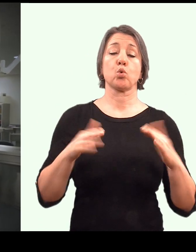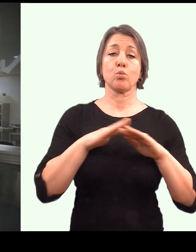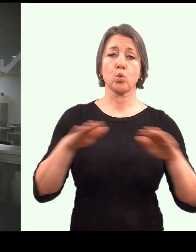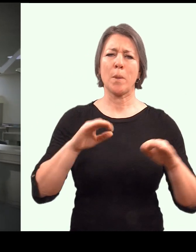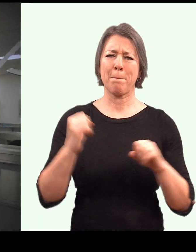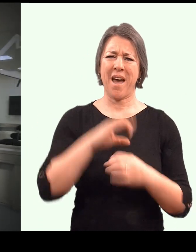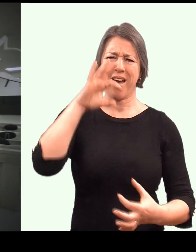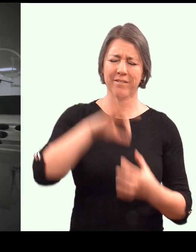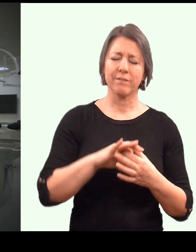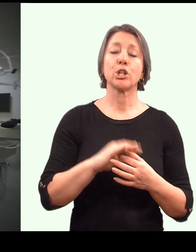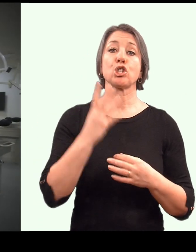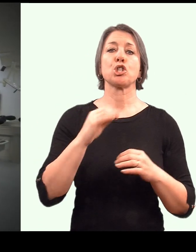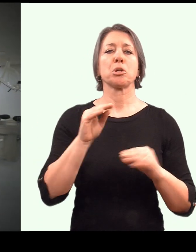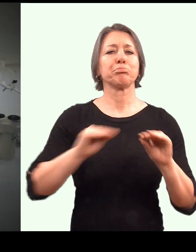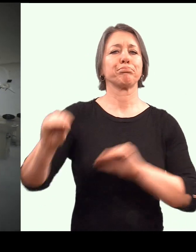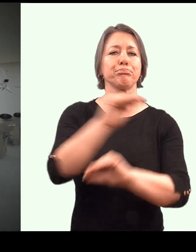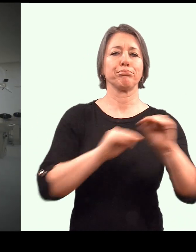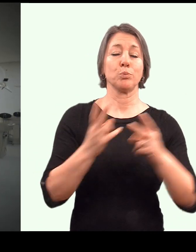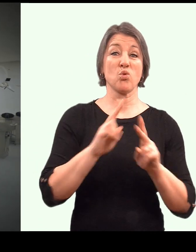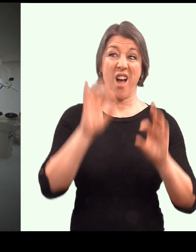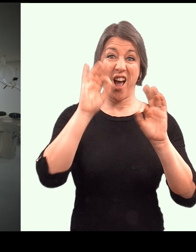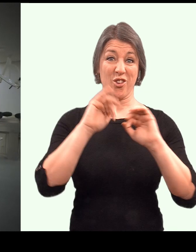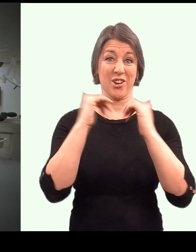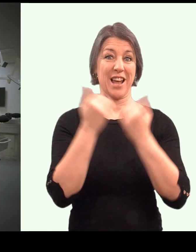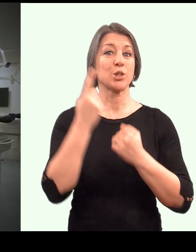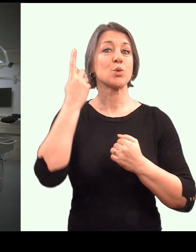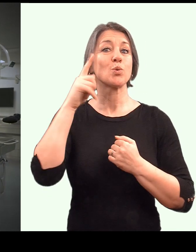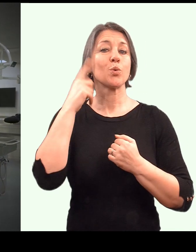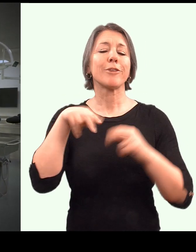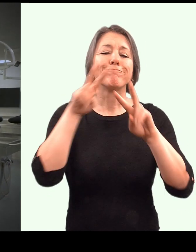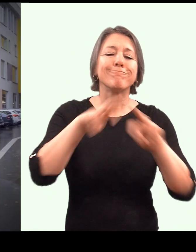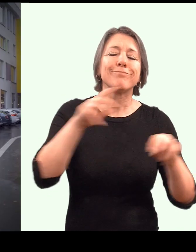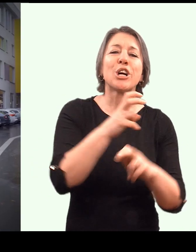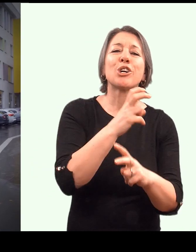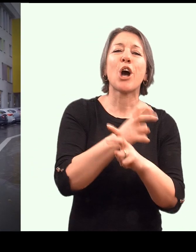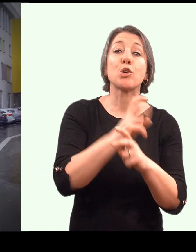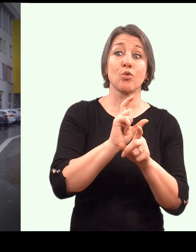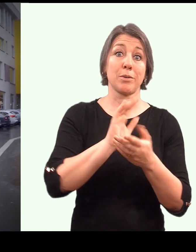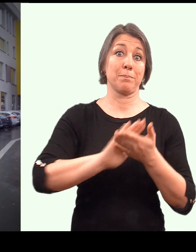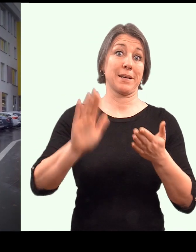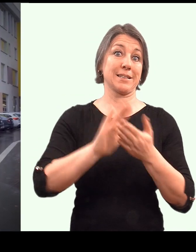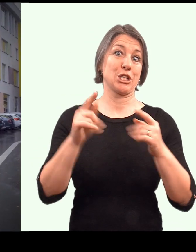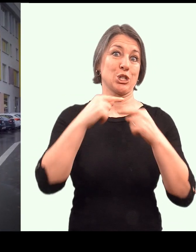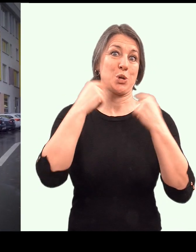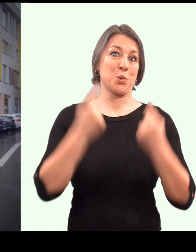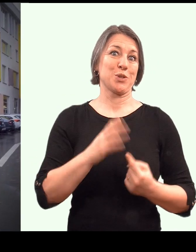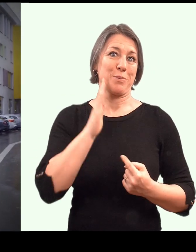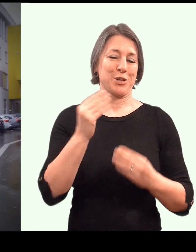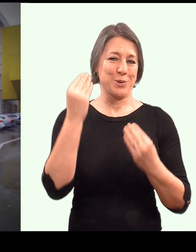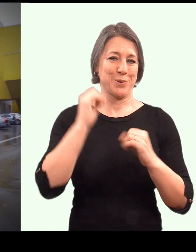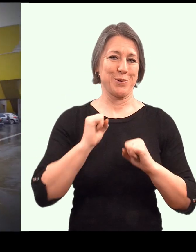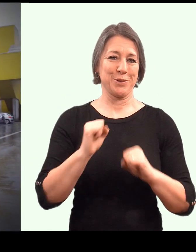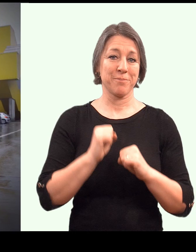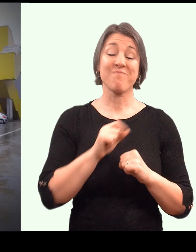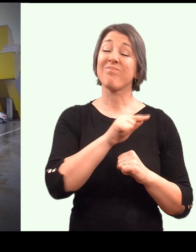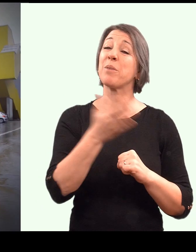Jak vidíte, teď tady právě studenti studují kosti pro svoje první zkoušení. Tak tohle byla druhá lékařská